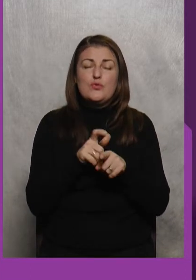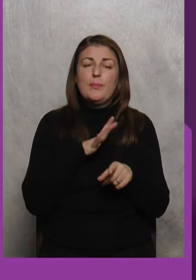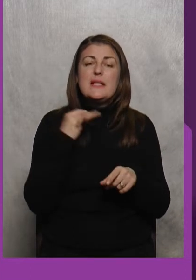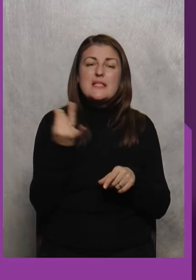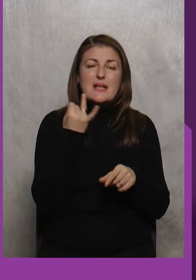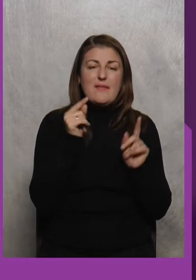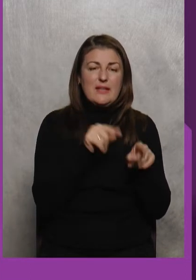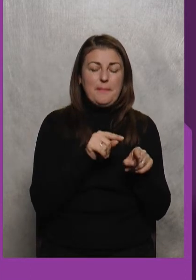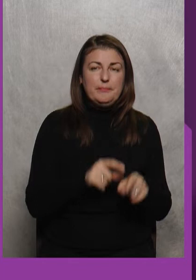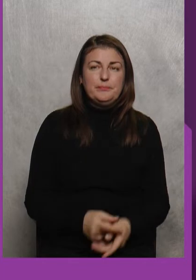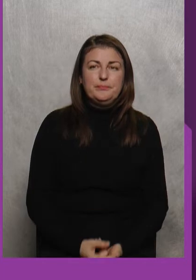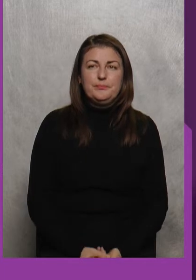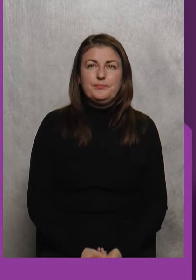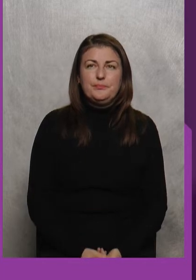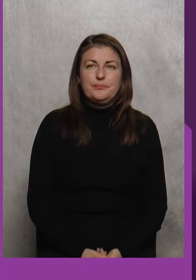Цікаві